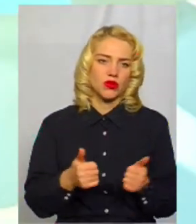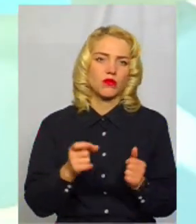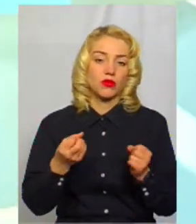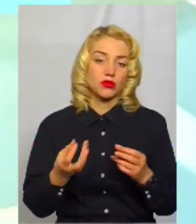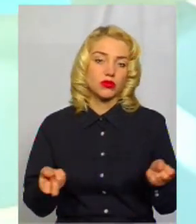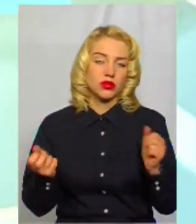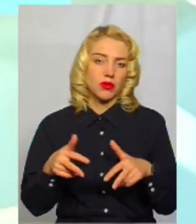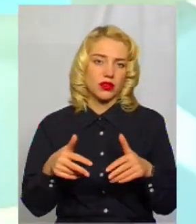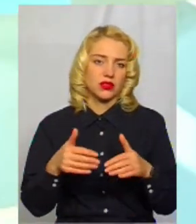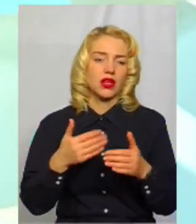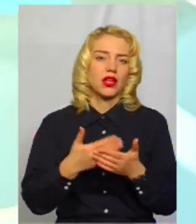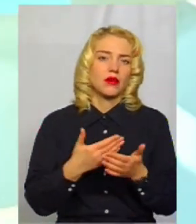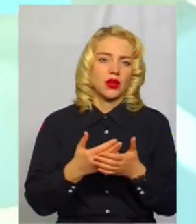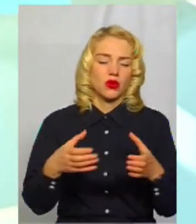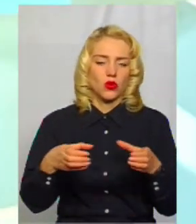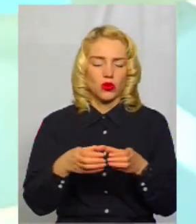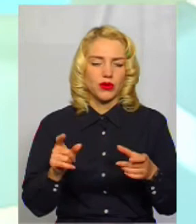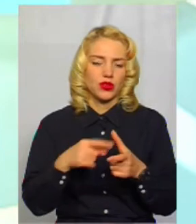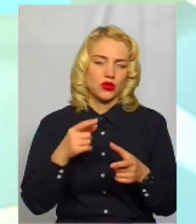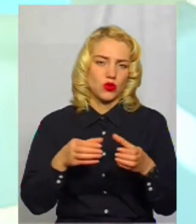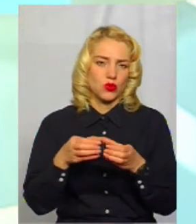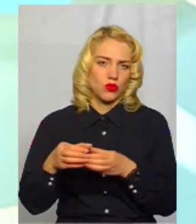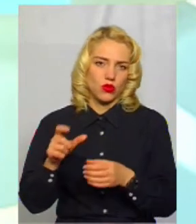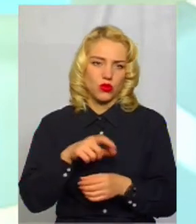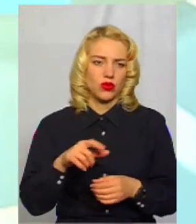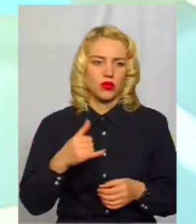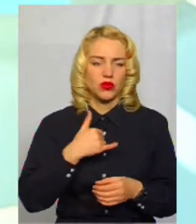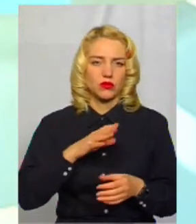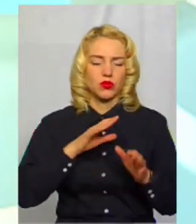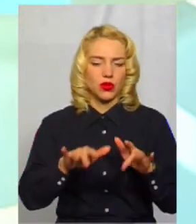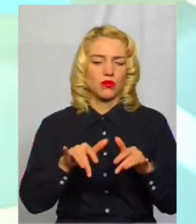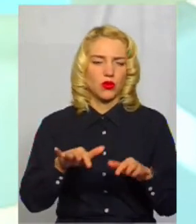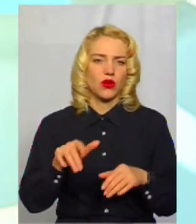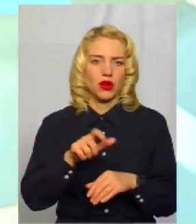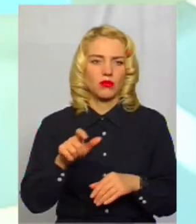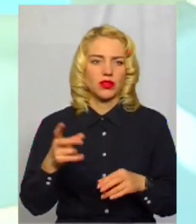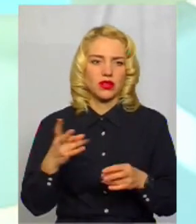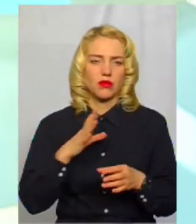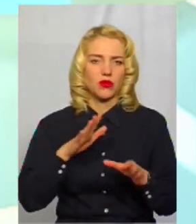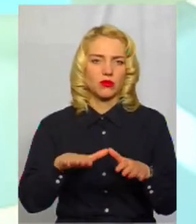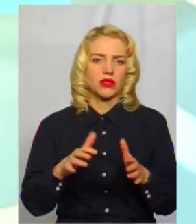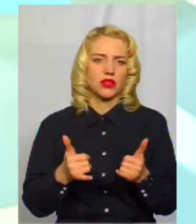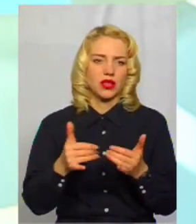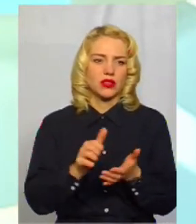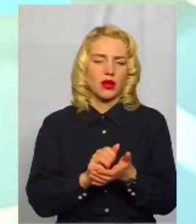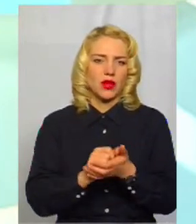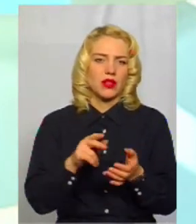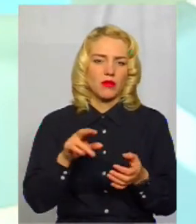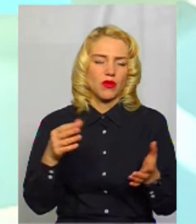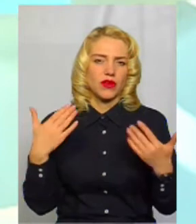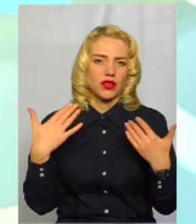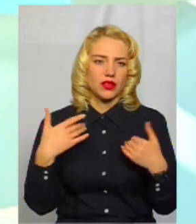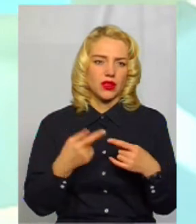зібратися колективом, там, групою людей. І в нас були програмісти, їм необхідно було місце займатися по вихідним.